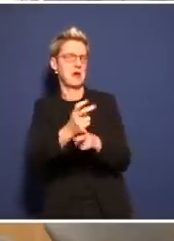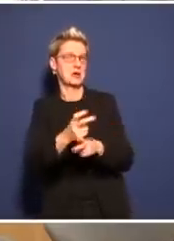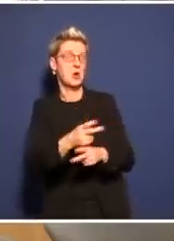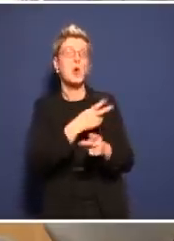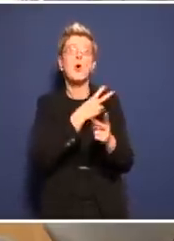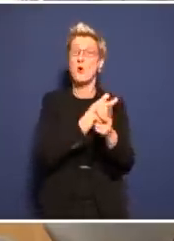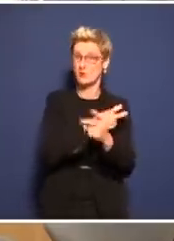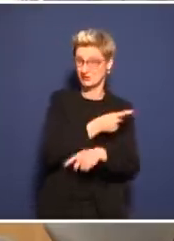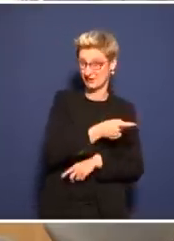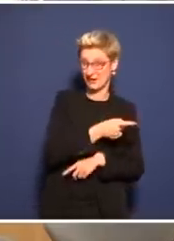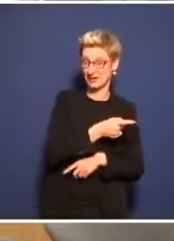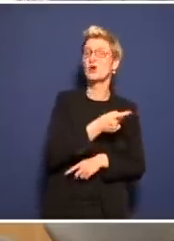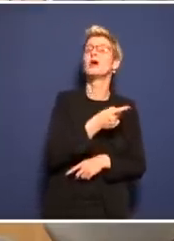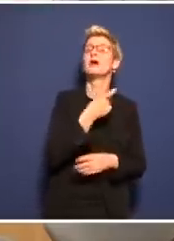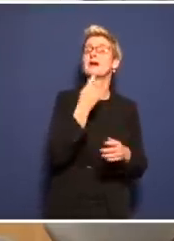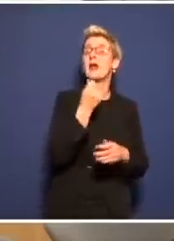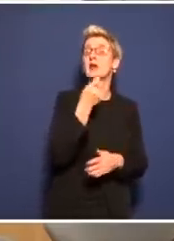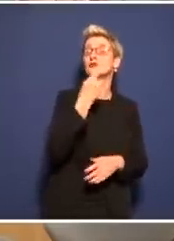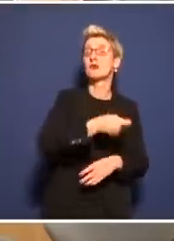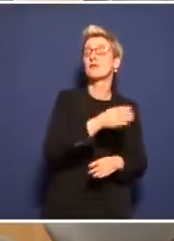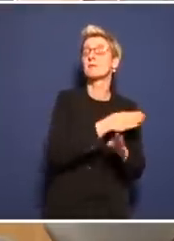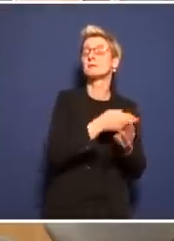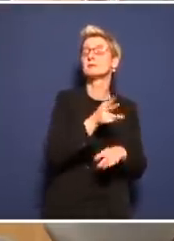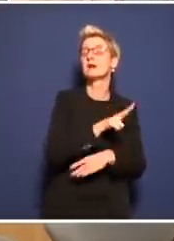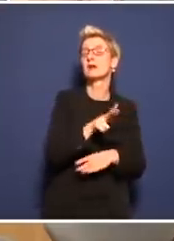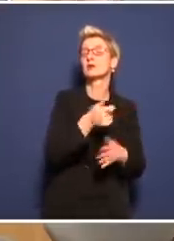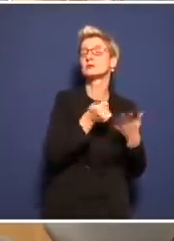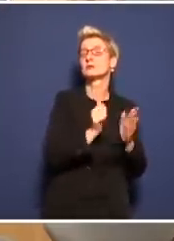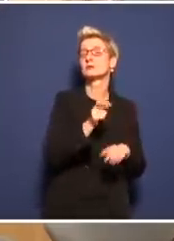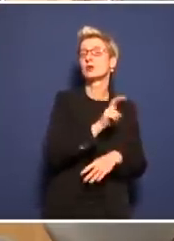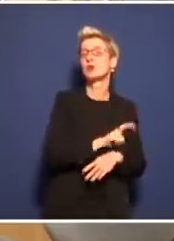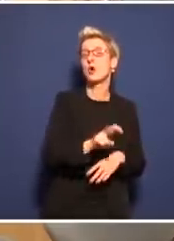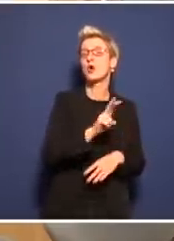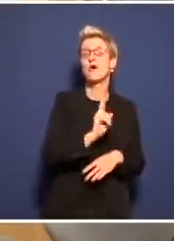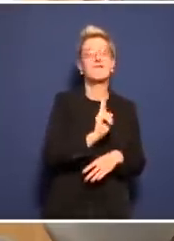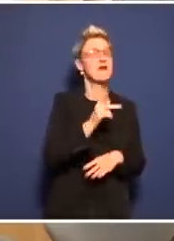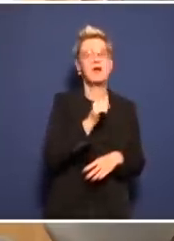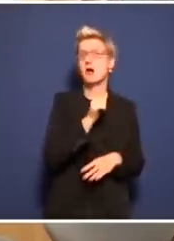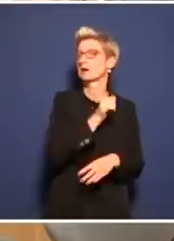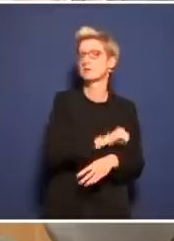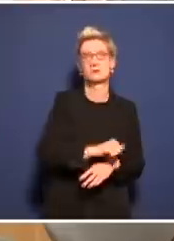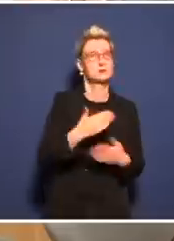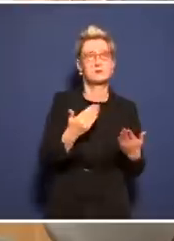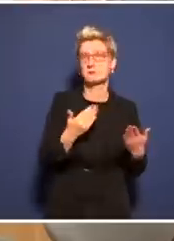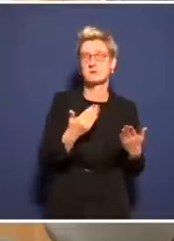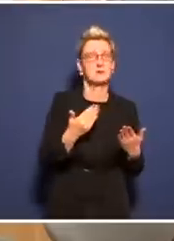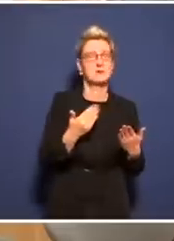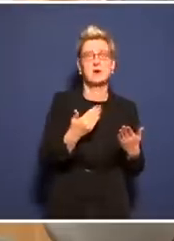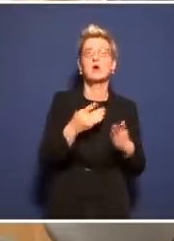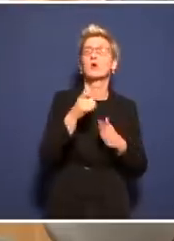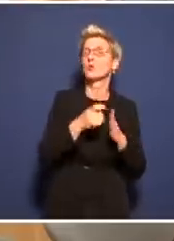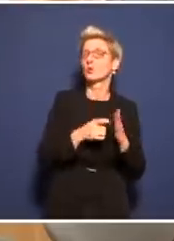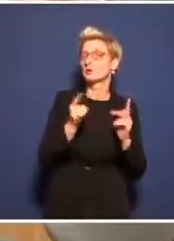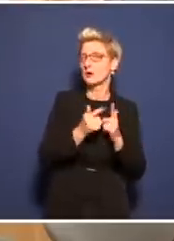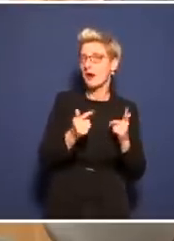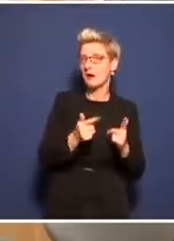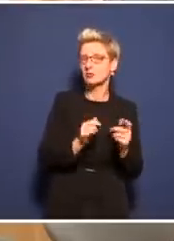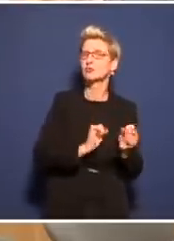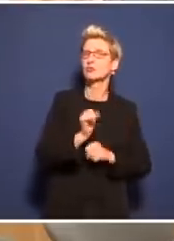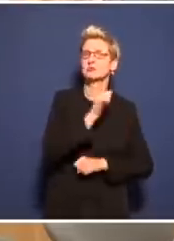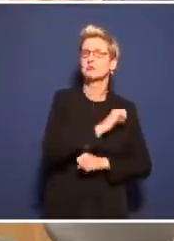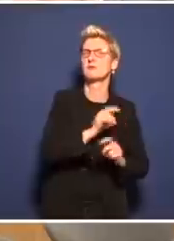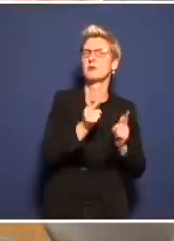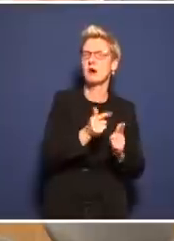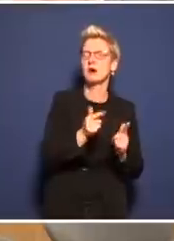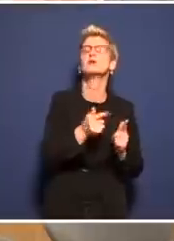Geldstrafe von bis zu 3600 für diese Menschengruppe, die ohne Ausnahmegrund ungeimpft sind. Wie sehen